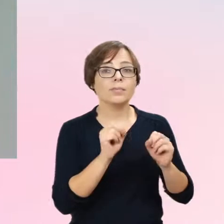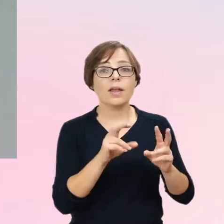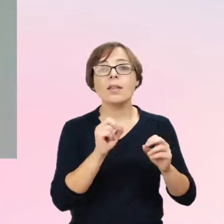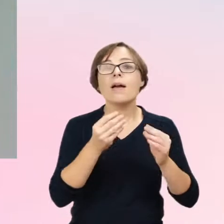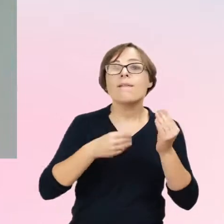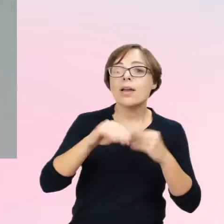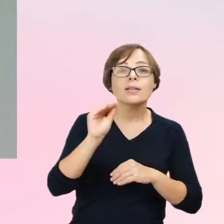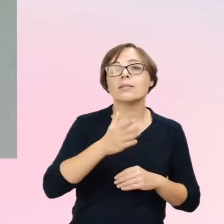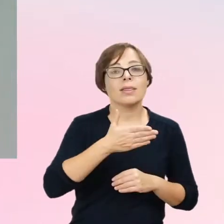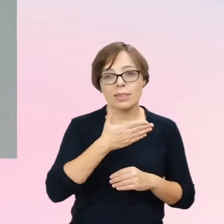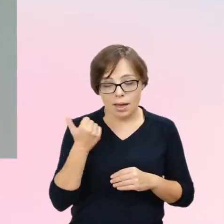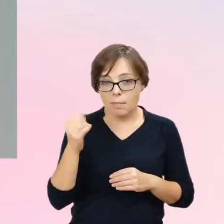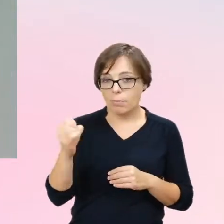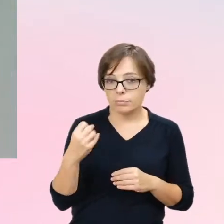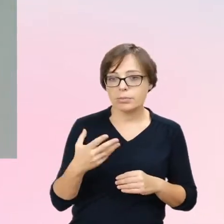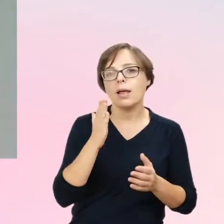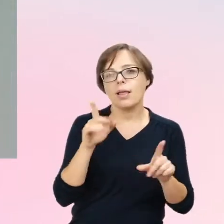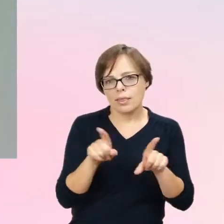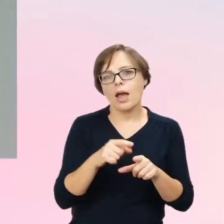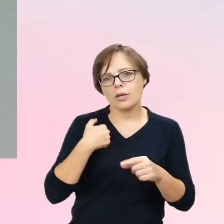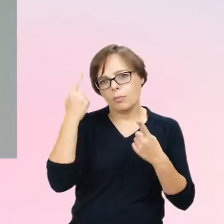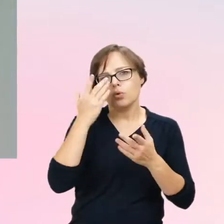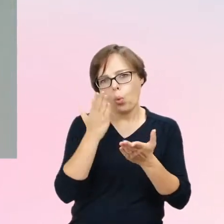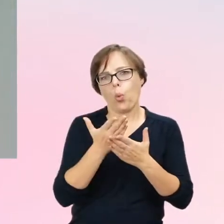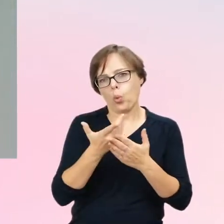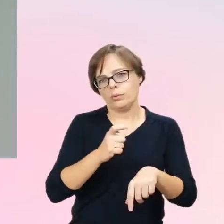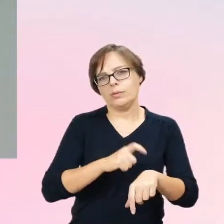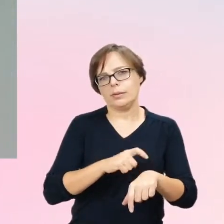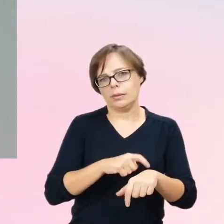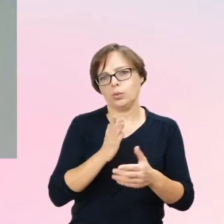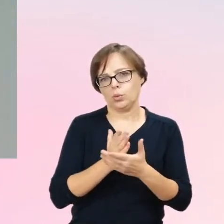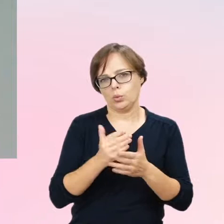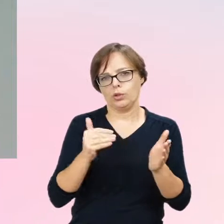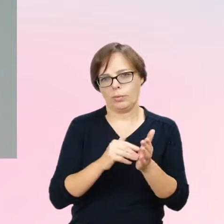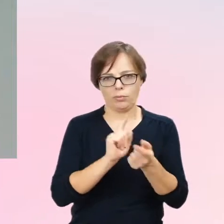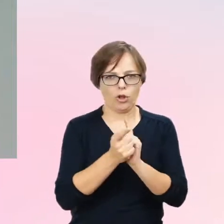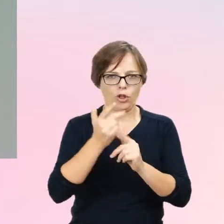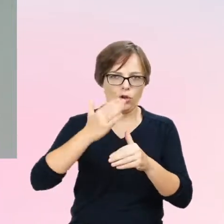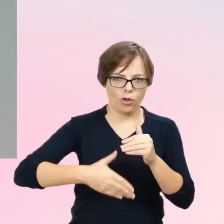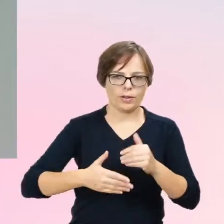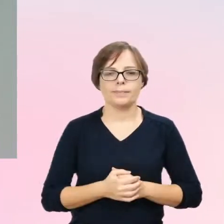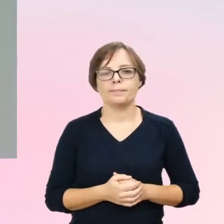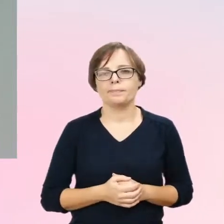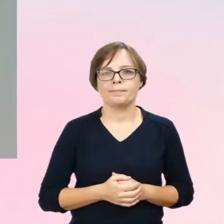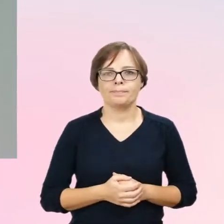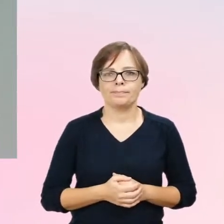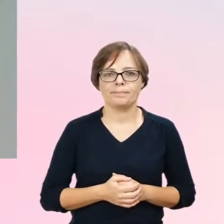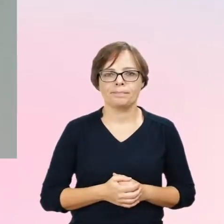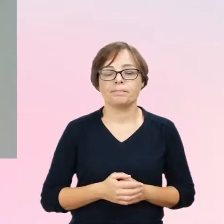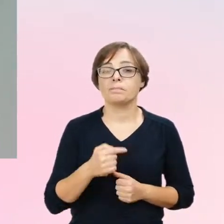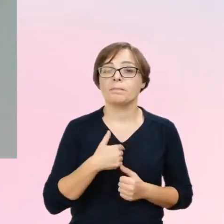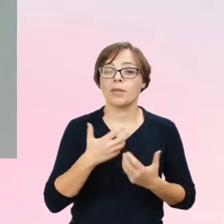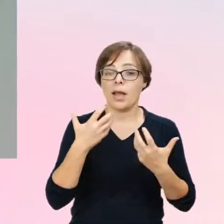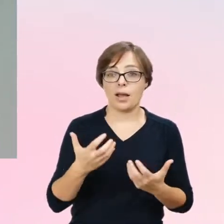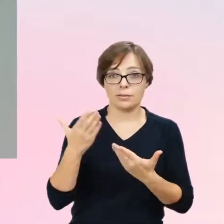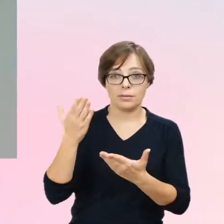myślę, że też już naprawdę jest czas, żebyśmy zakończyli to spotkanie. Ja chciałabym